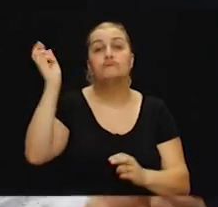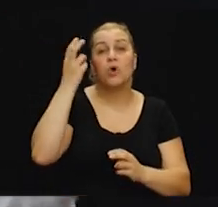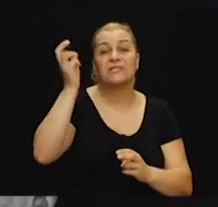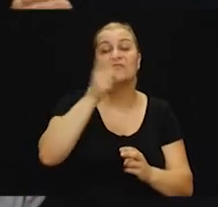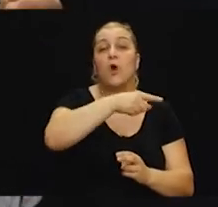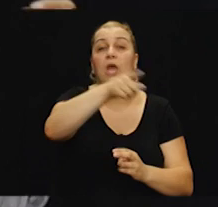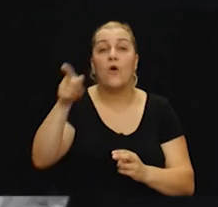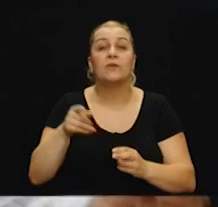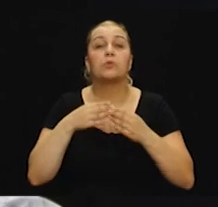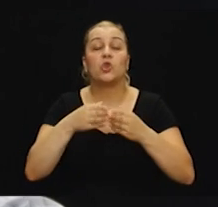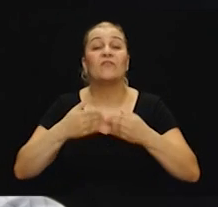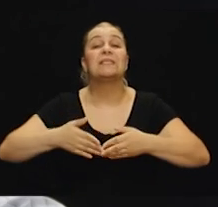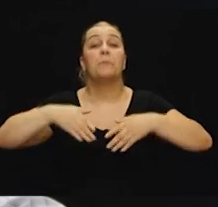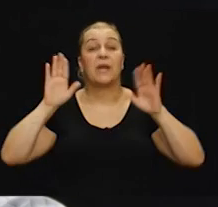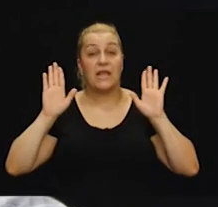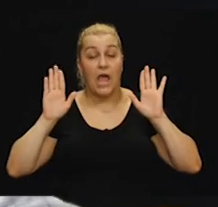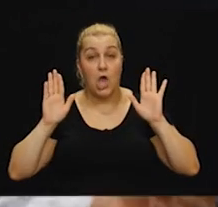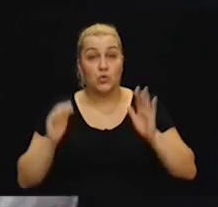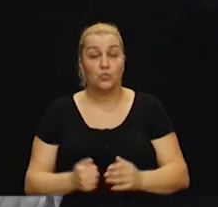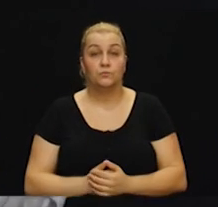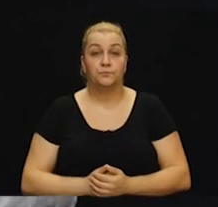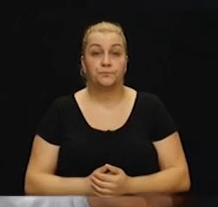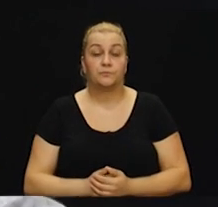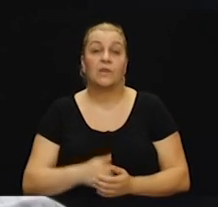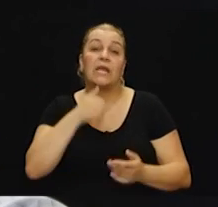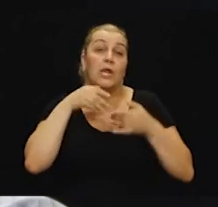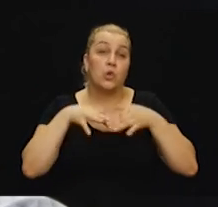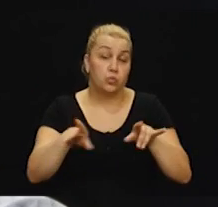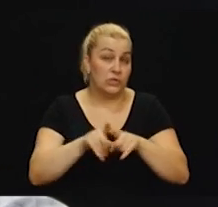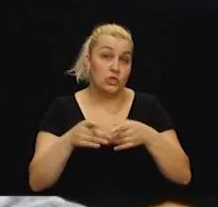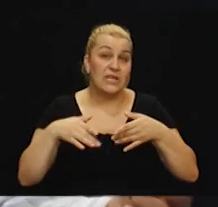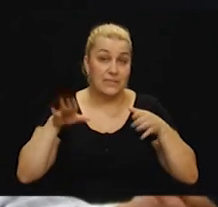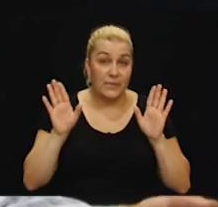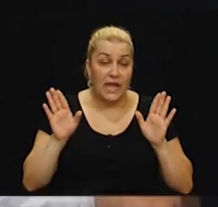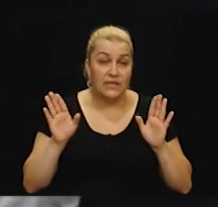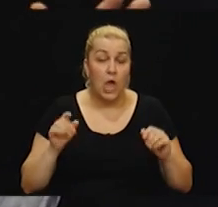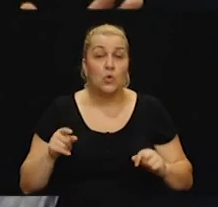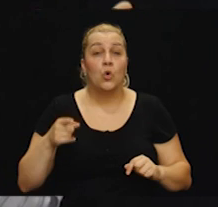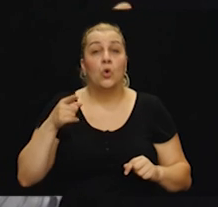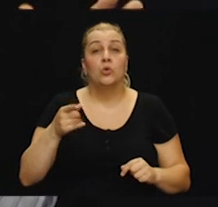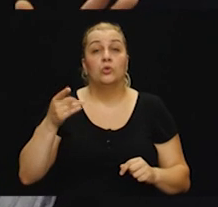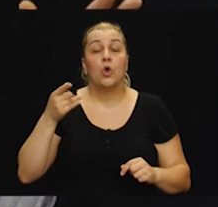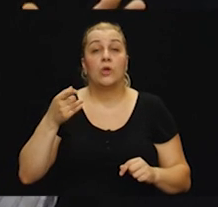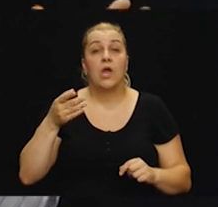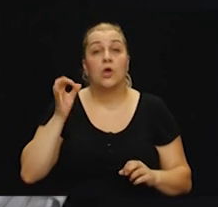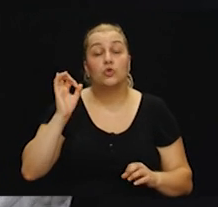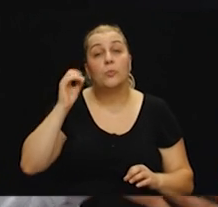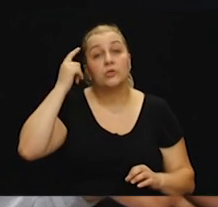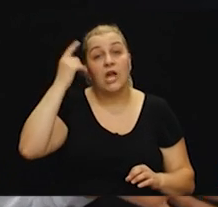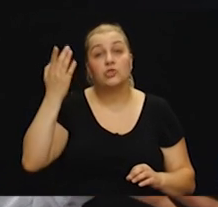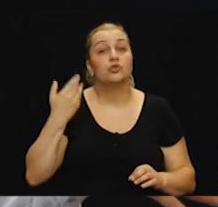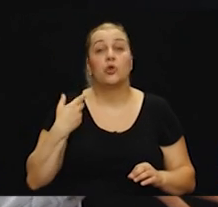predaju svih brodova i ljustva. To je dobro značajno zbog toga što ih